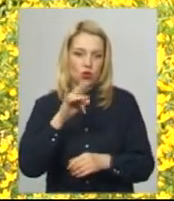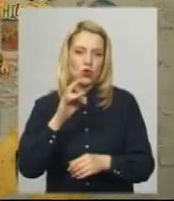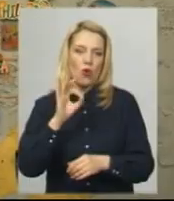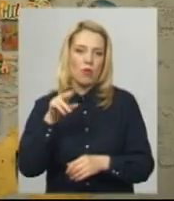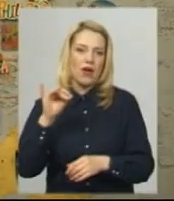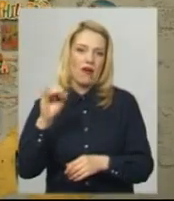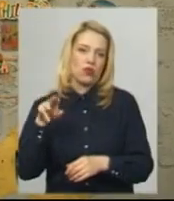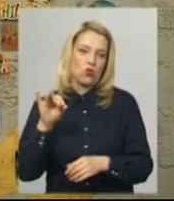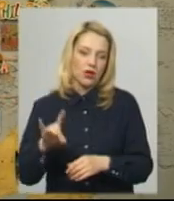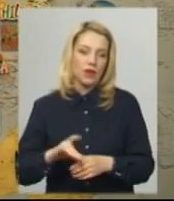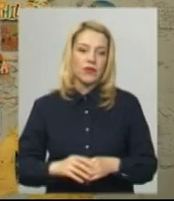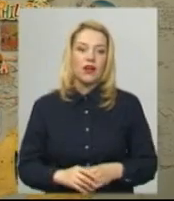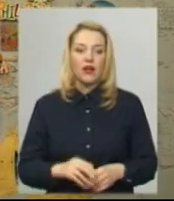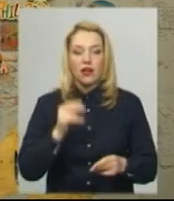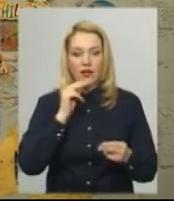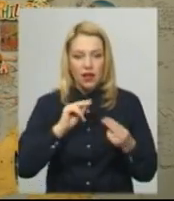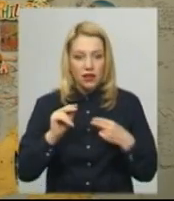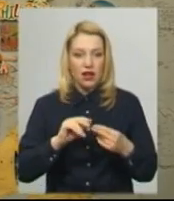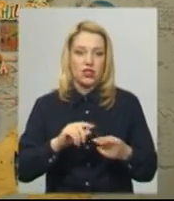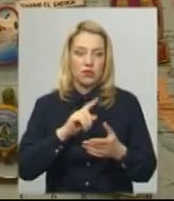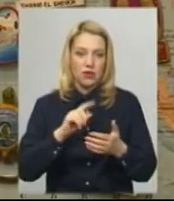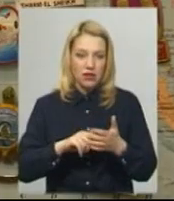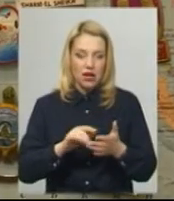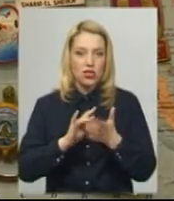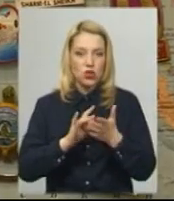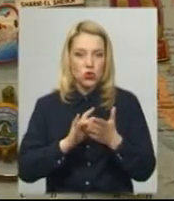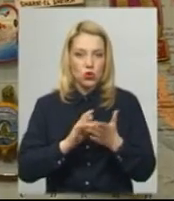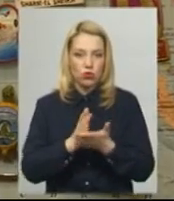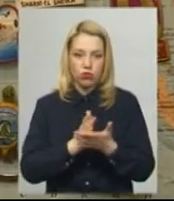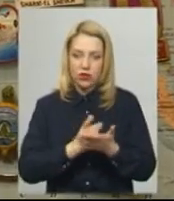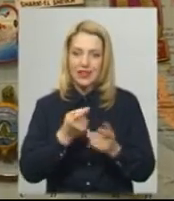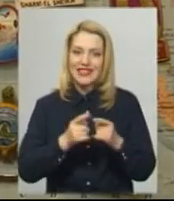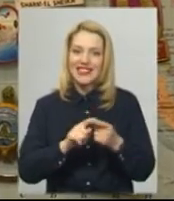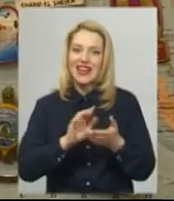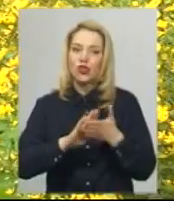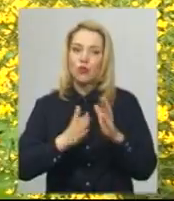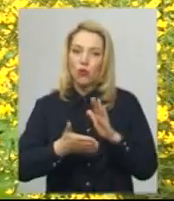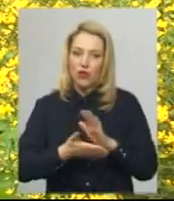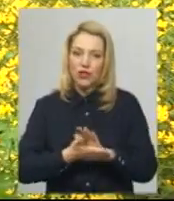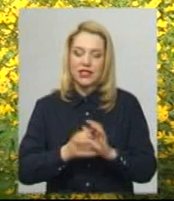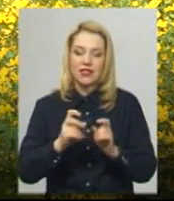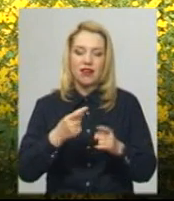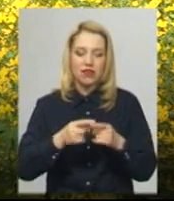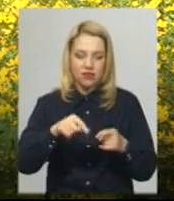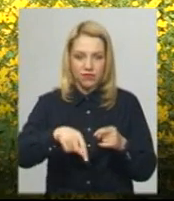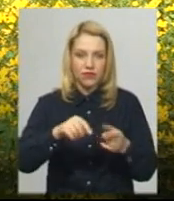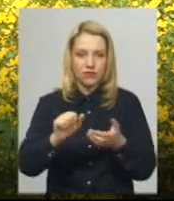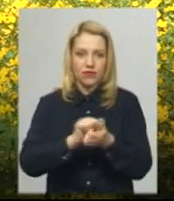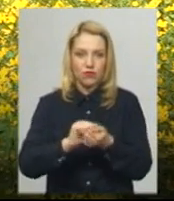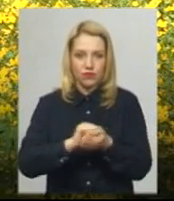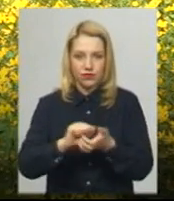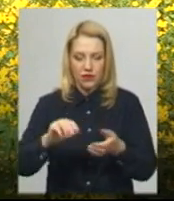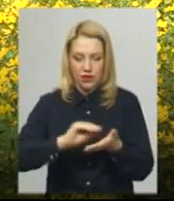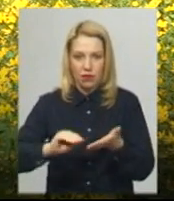найкраще вирішення питання із туристичними послугами – це домовитися з турагентством відповідно до умов угоди. Найкраще йти на